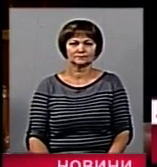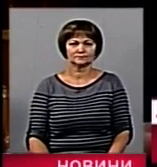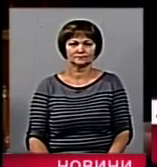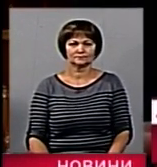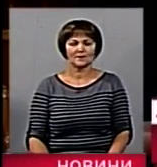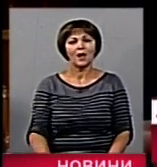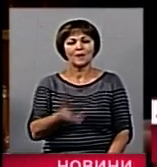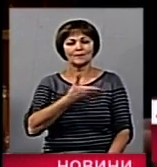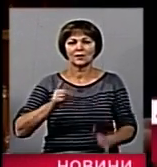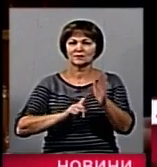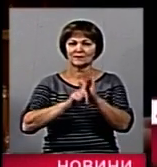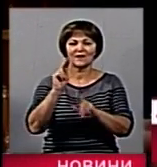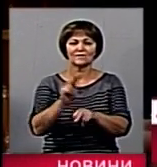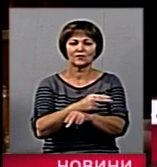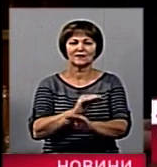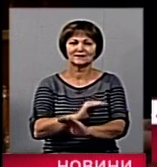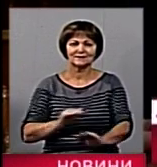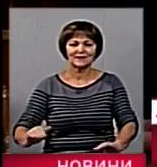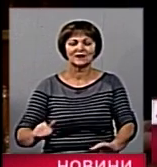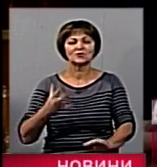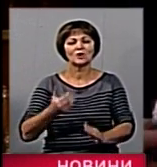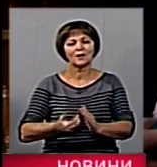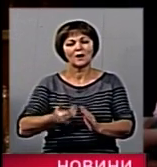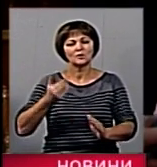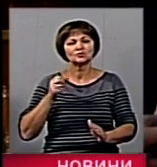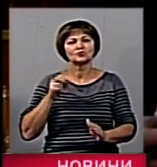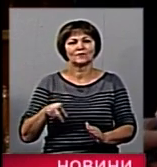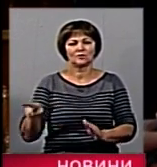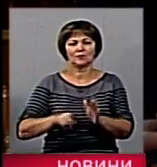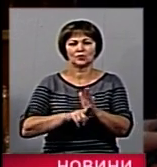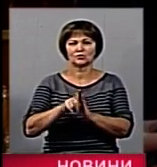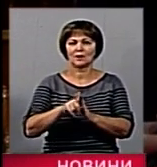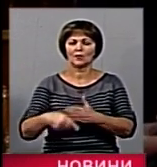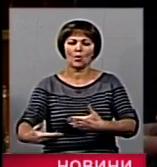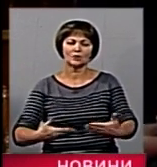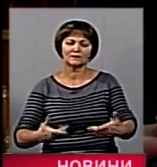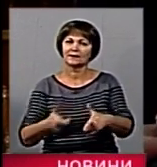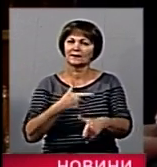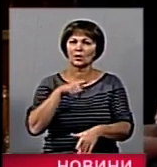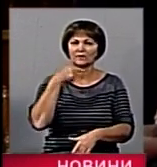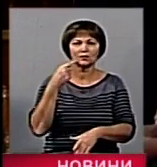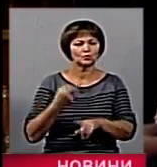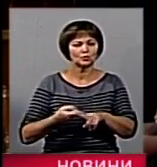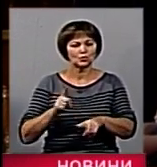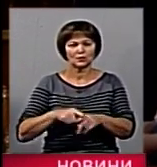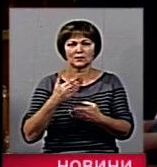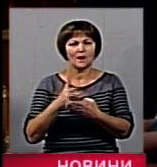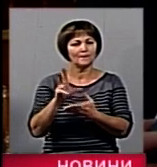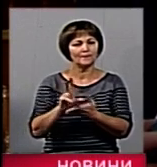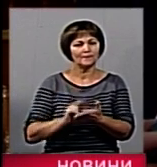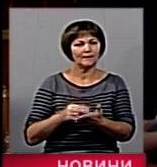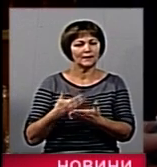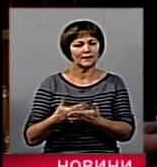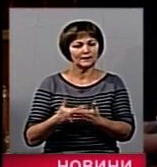Ми розпочинаємо виховання дітей ще до того, як вони починають ходити чи говорити. І тут значимим є приклад батьків або